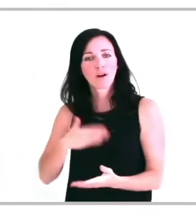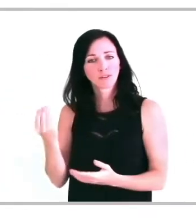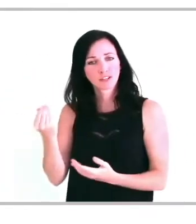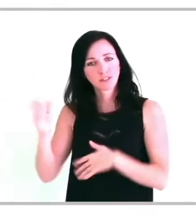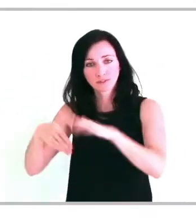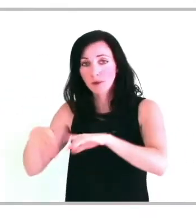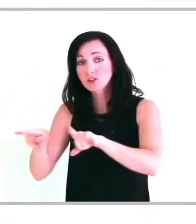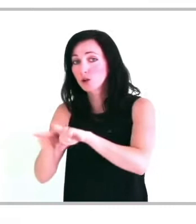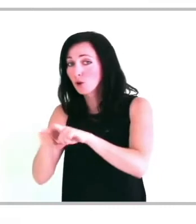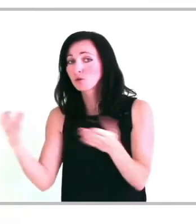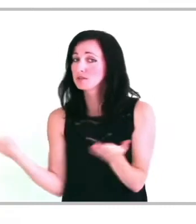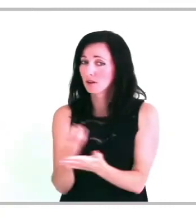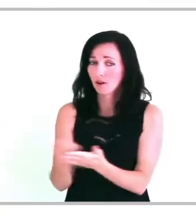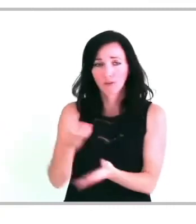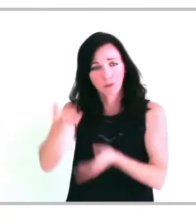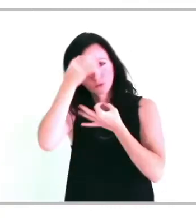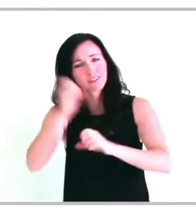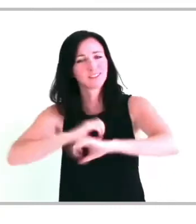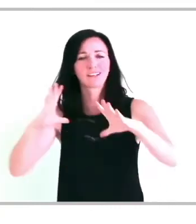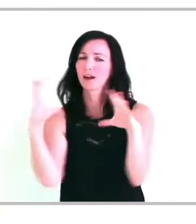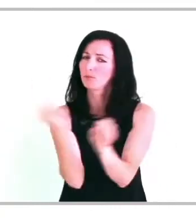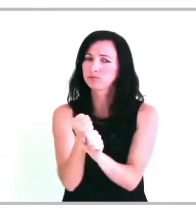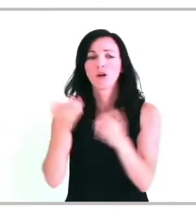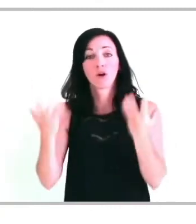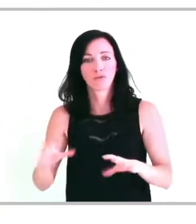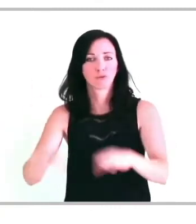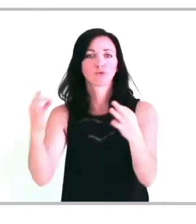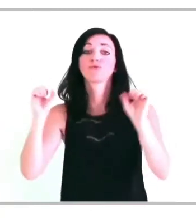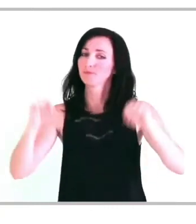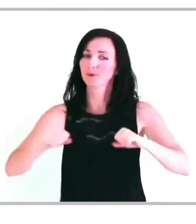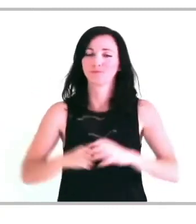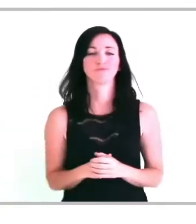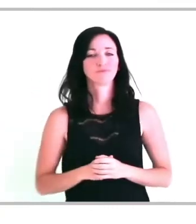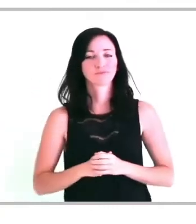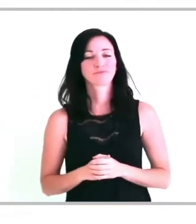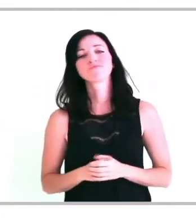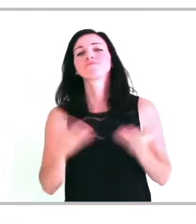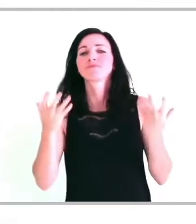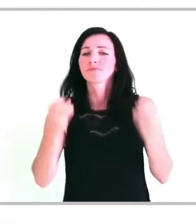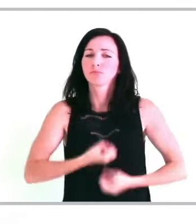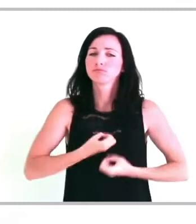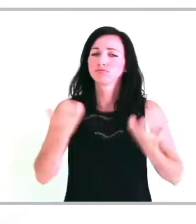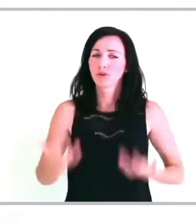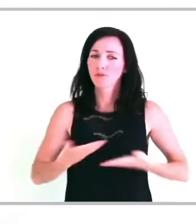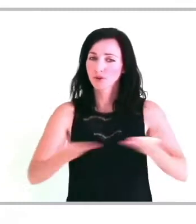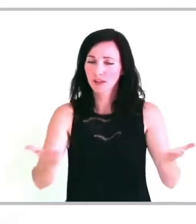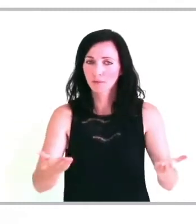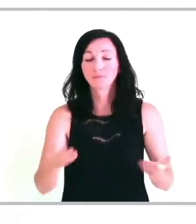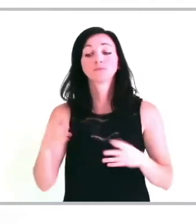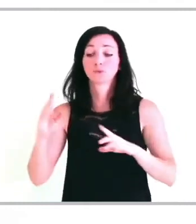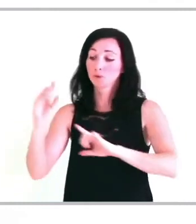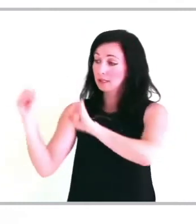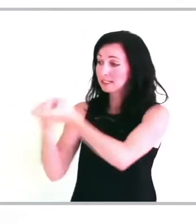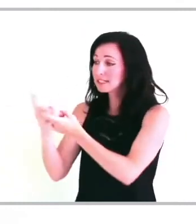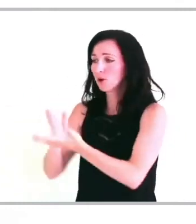comment trouver une information fiable, claire et concise sur le sujet. Pour simplifier notre discours nous parlerons